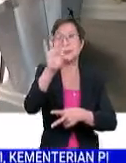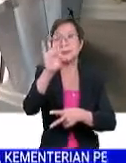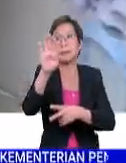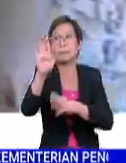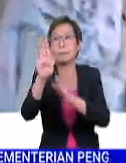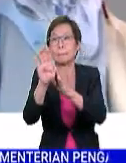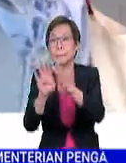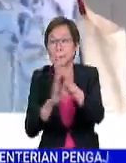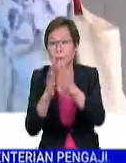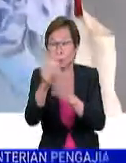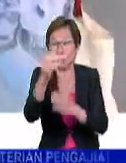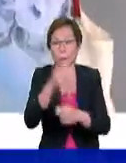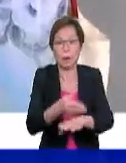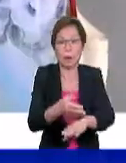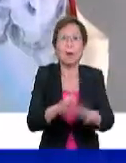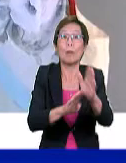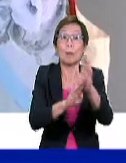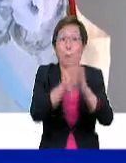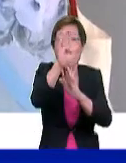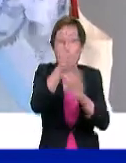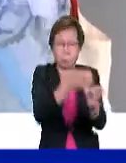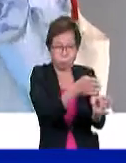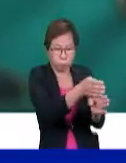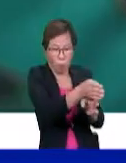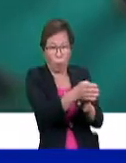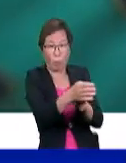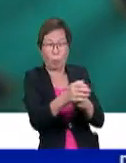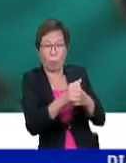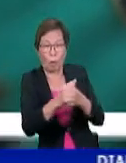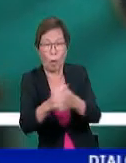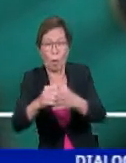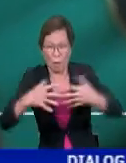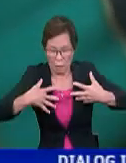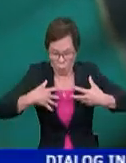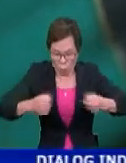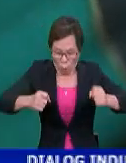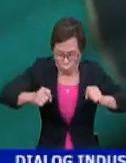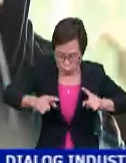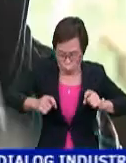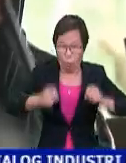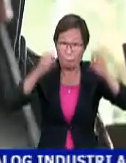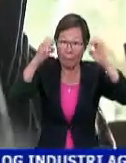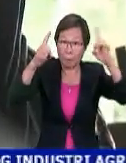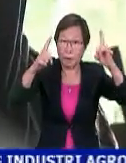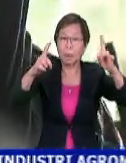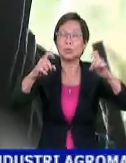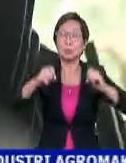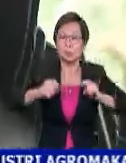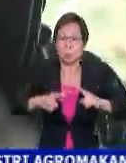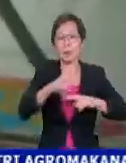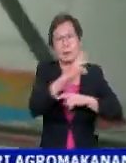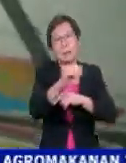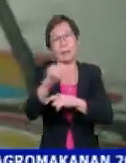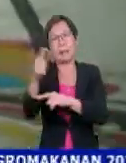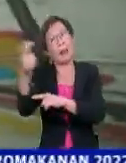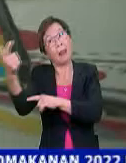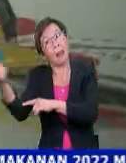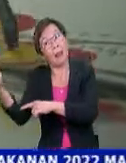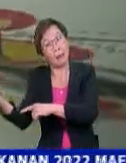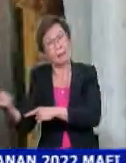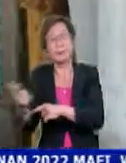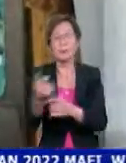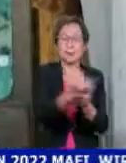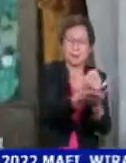bilion. Prestasi sektor tersebut turut dipacu subsektor kesihatan swasta, pendidikan swasta selain subsektor